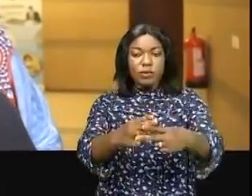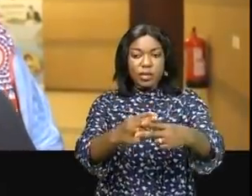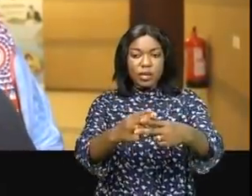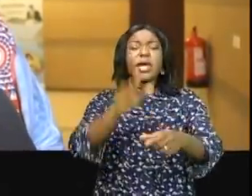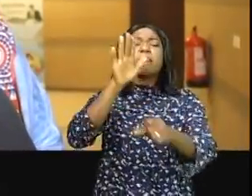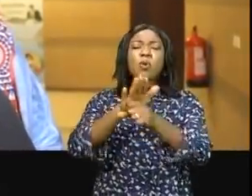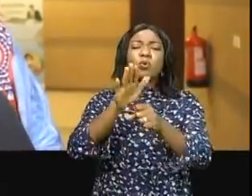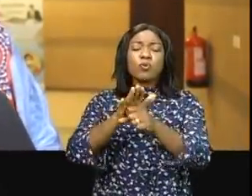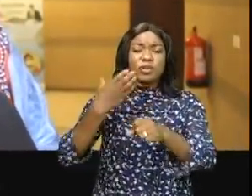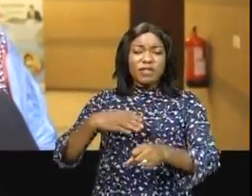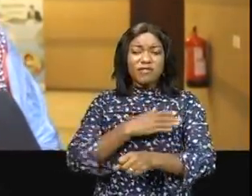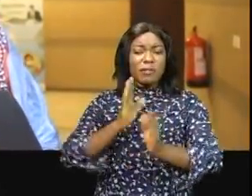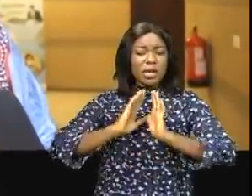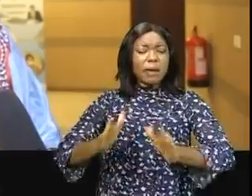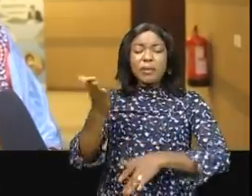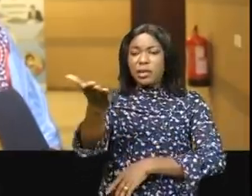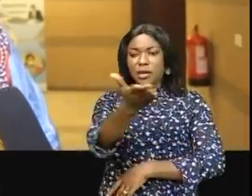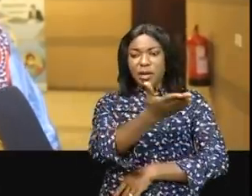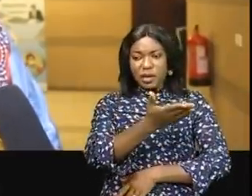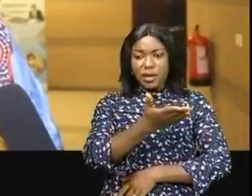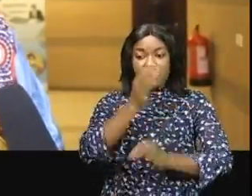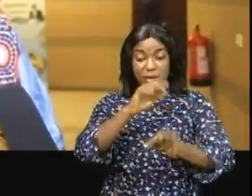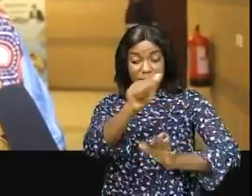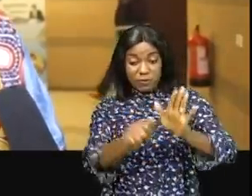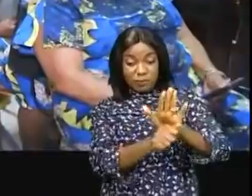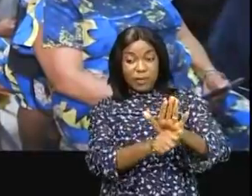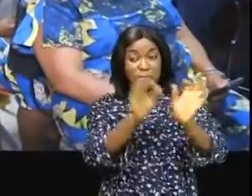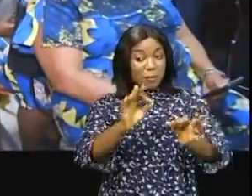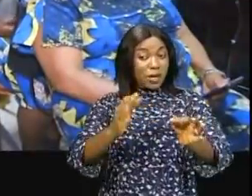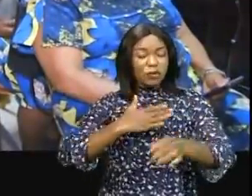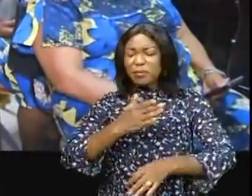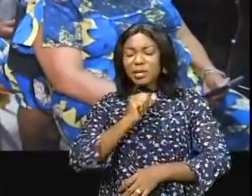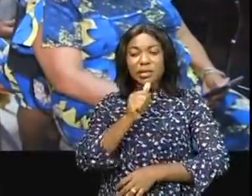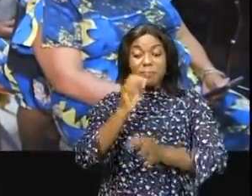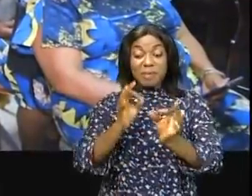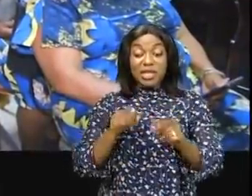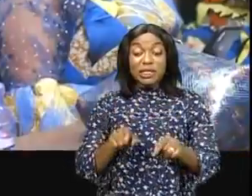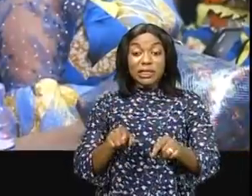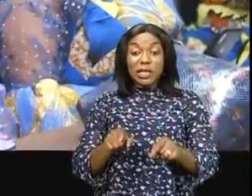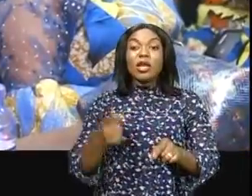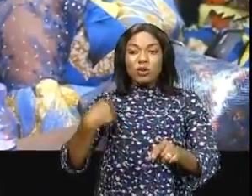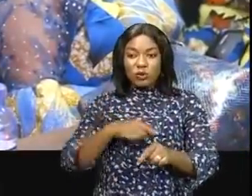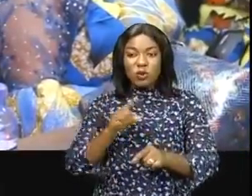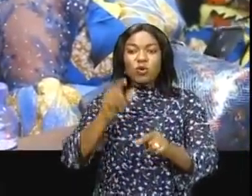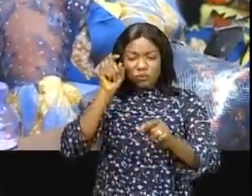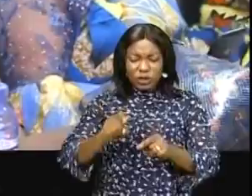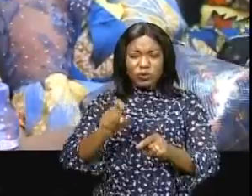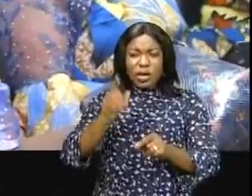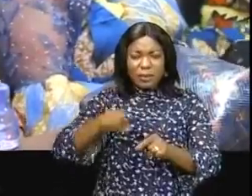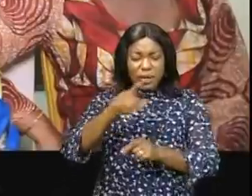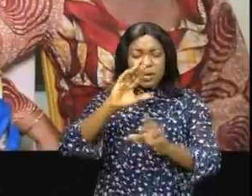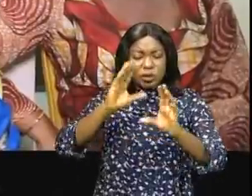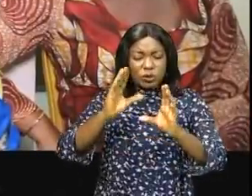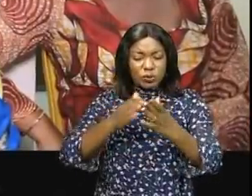capables mais souvent elles sont réservées. Elles n'osent pas. Je pense que si elles usent de ses qualités, vont